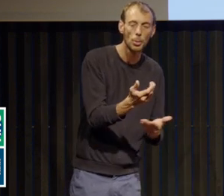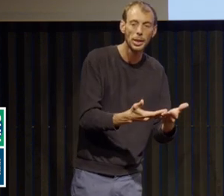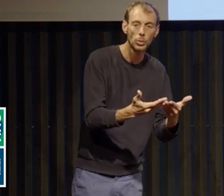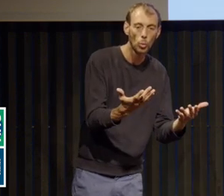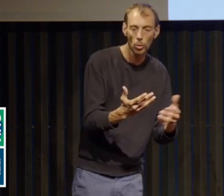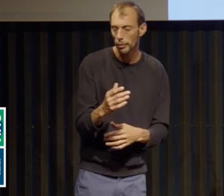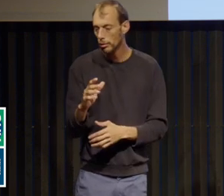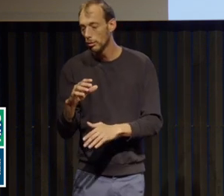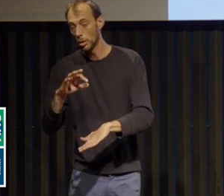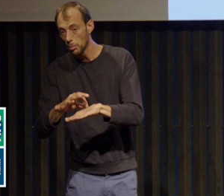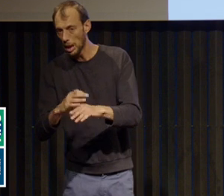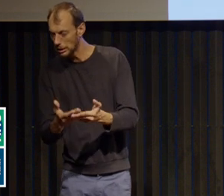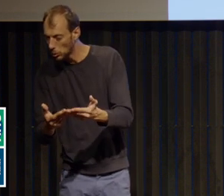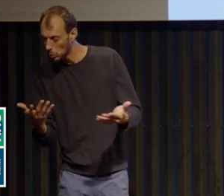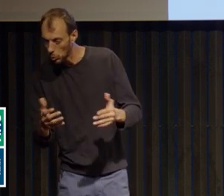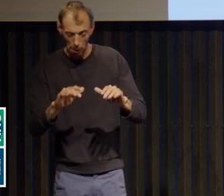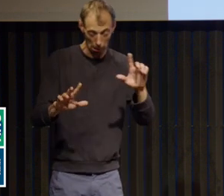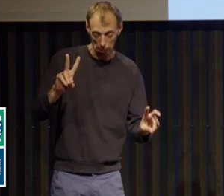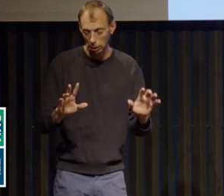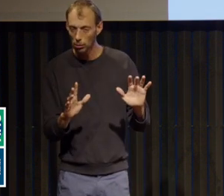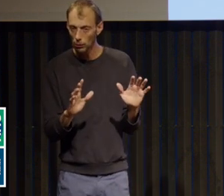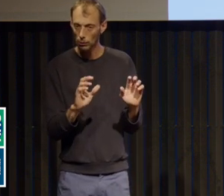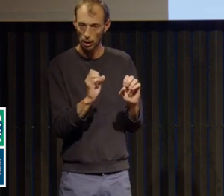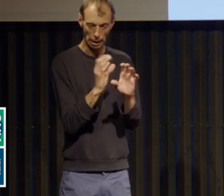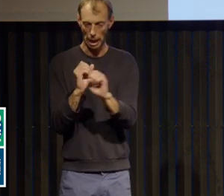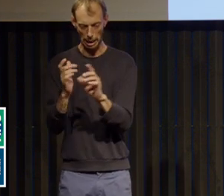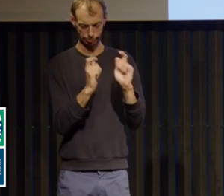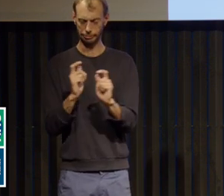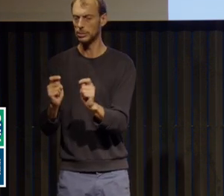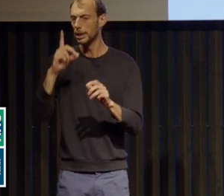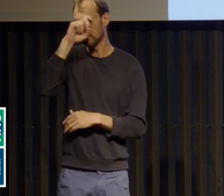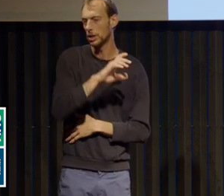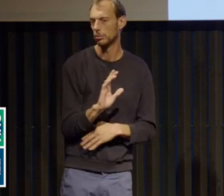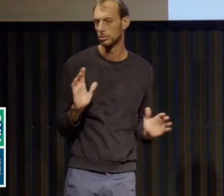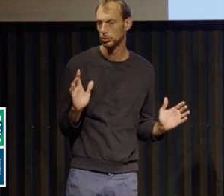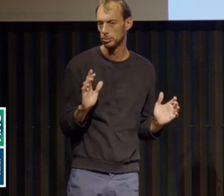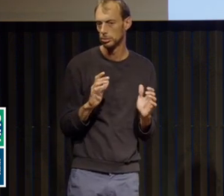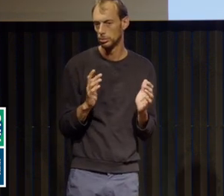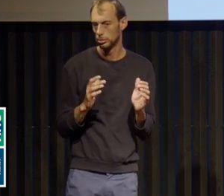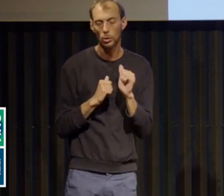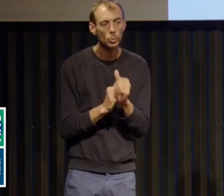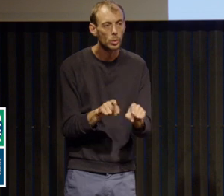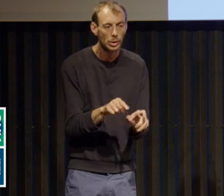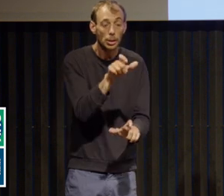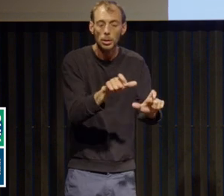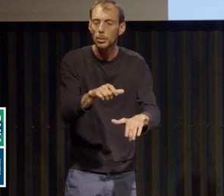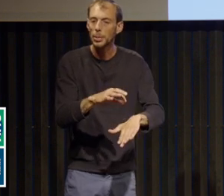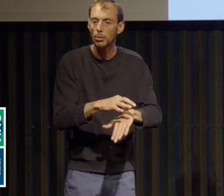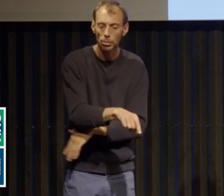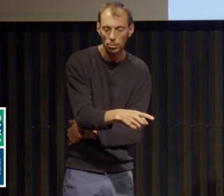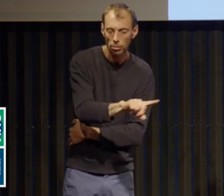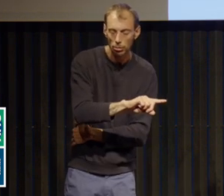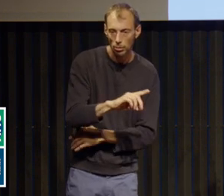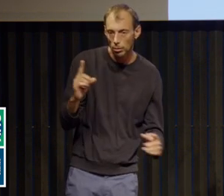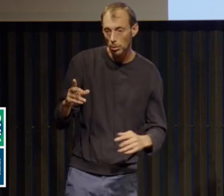être différents selon les époques d'études. La question, c'est aussi qui consulte, qui ne consulte pas, autrement dit,